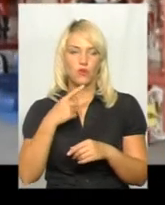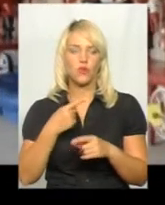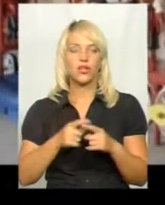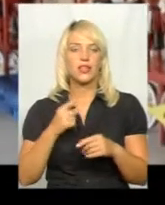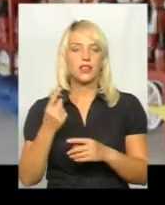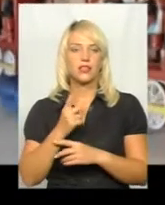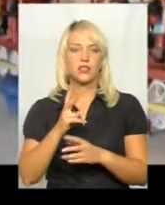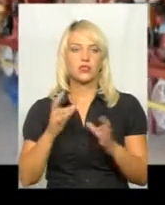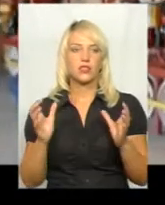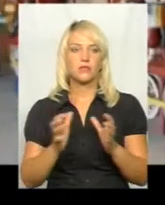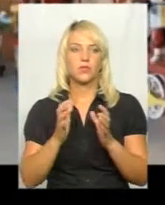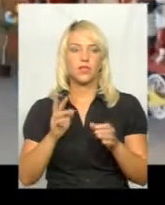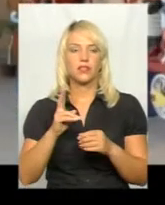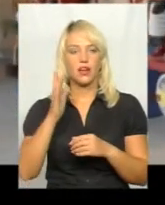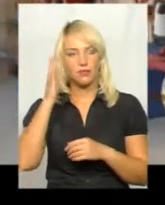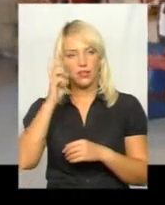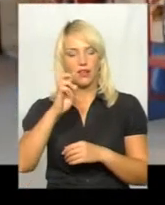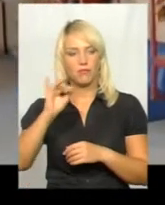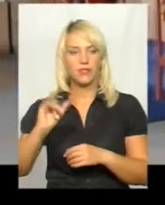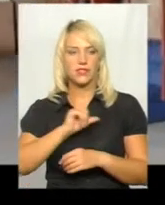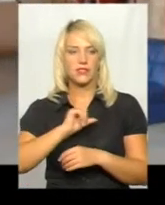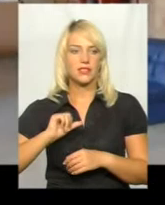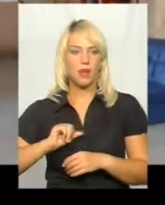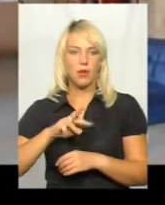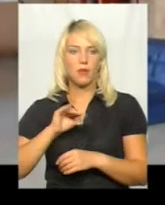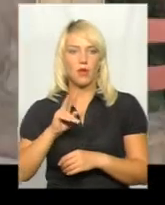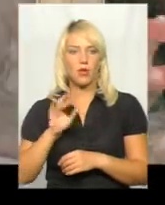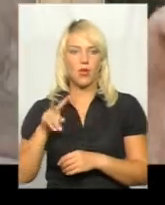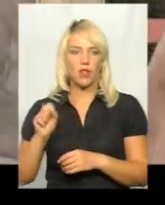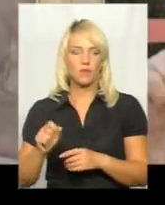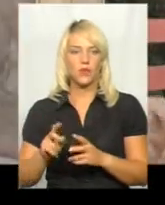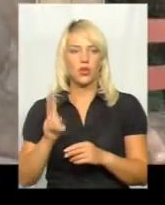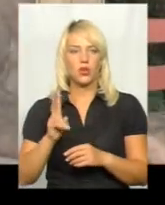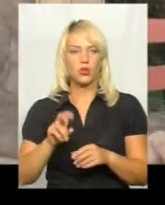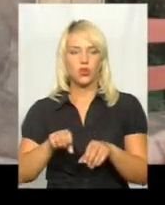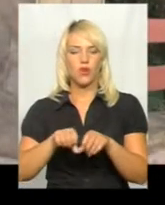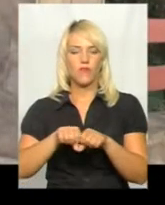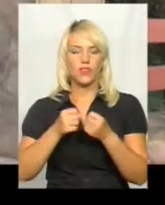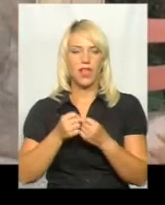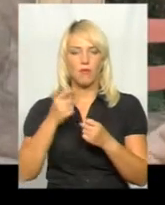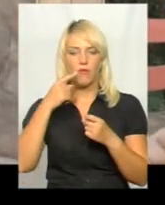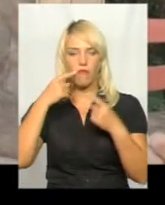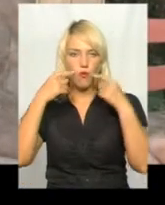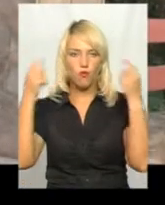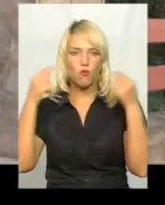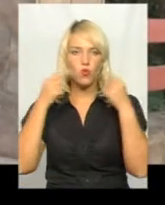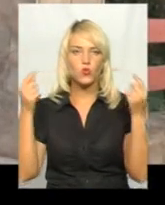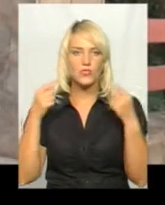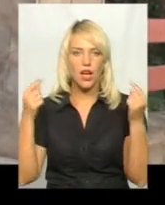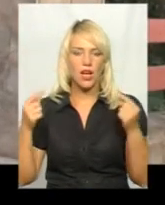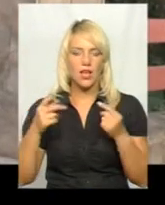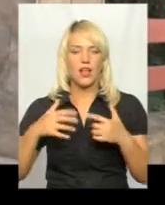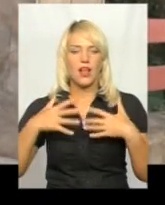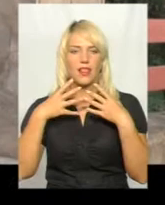мабуть, які збереглися, так як би мріяв сам пан Микола, хто відламував тим левом вуса в парку, хто псував ті машинки, то